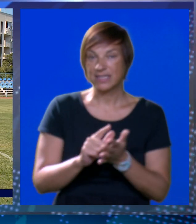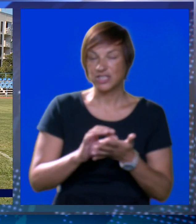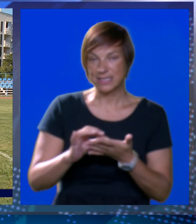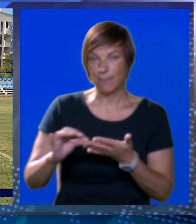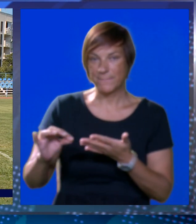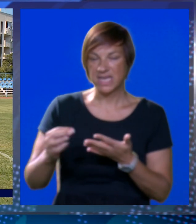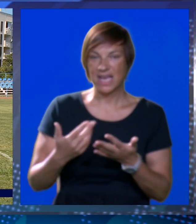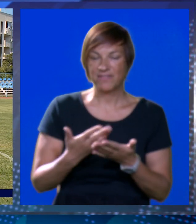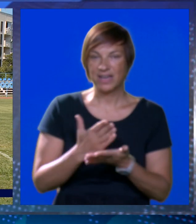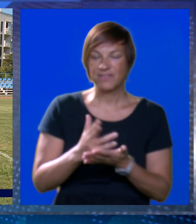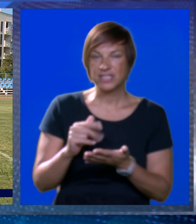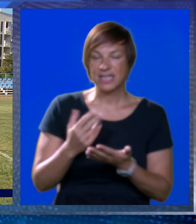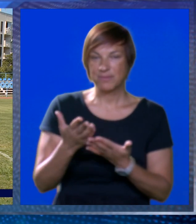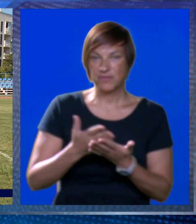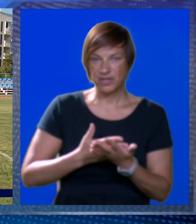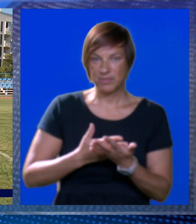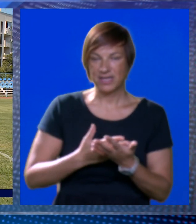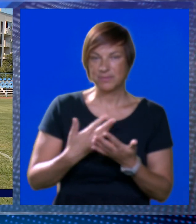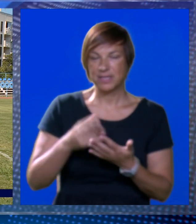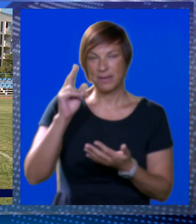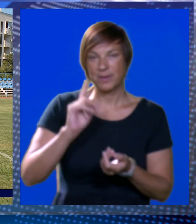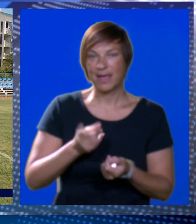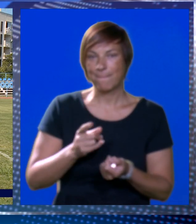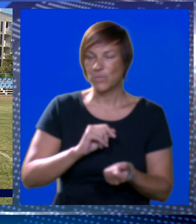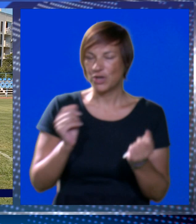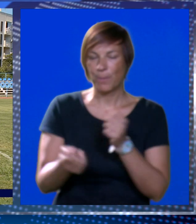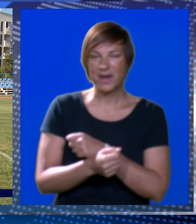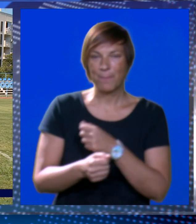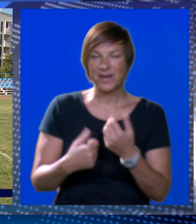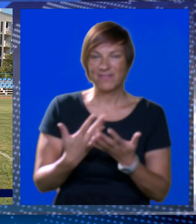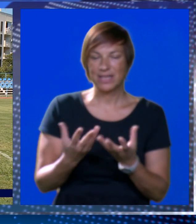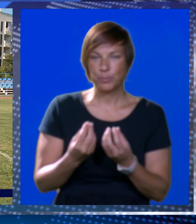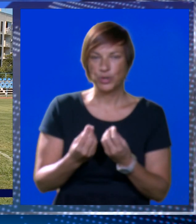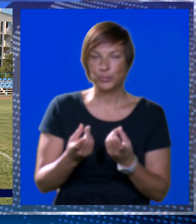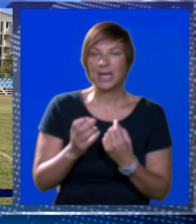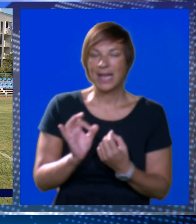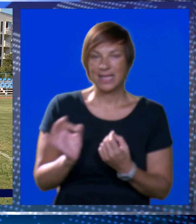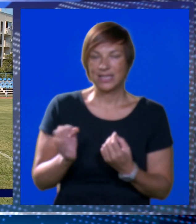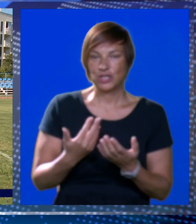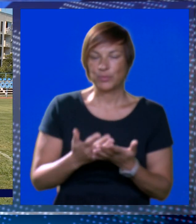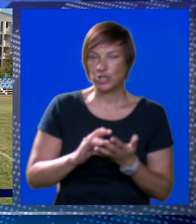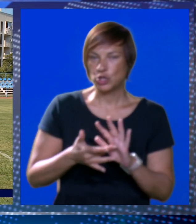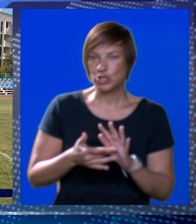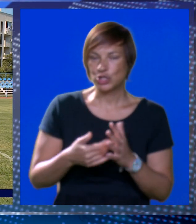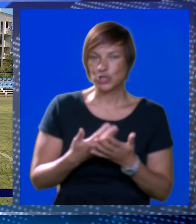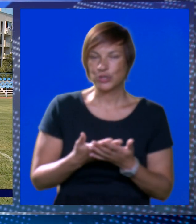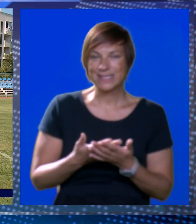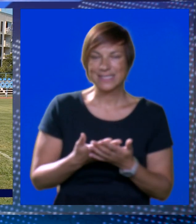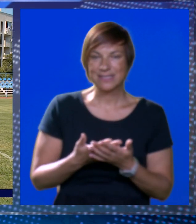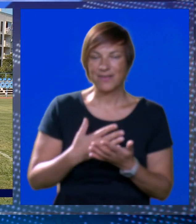zadnji čas se prijavila. Tako već sam imao formilna rasporeda da bi ga morao prepravljati potpuno, ali dobro, to su sve